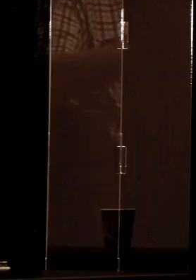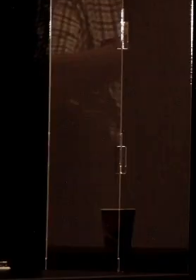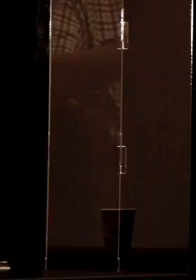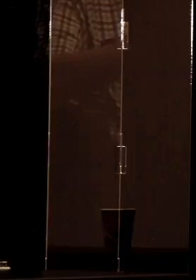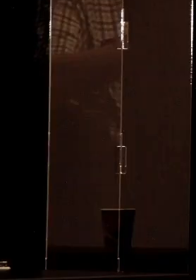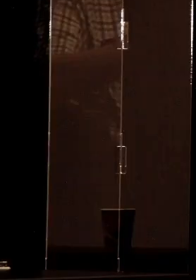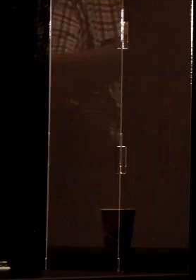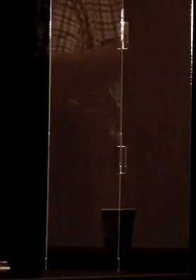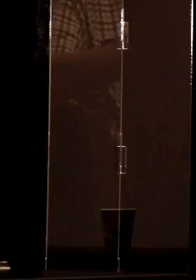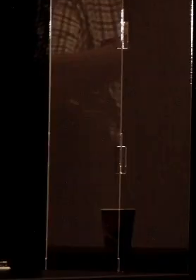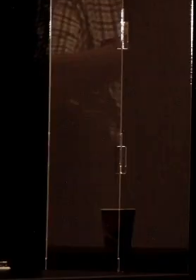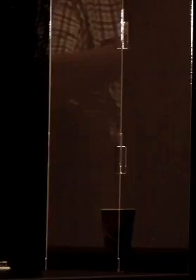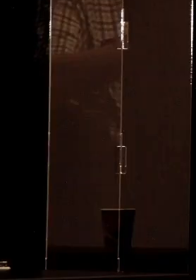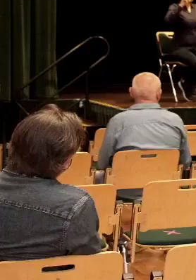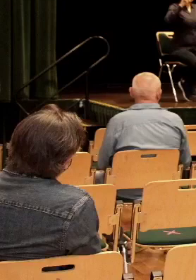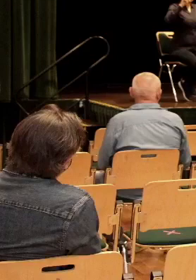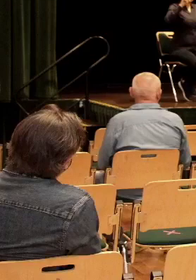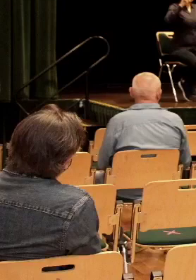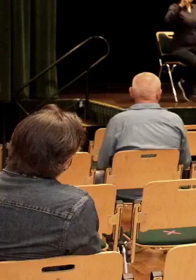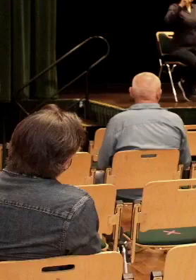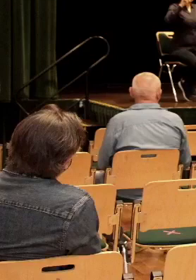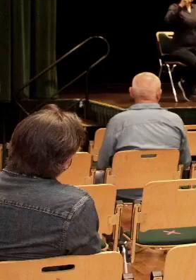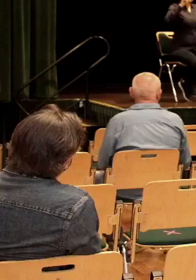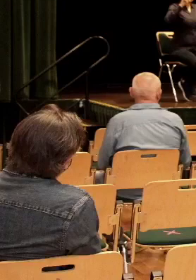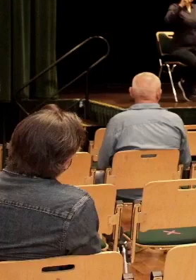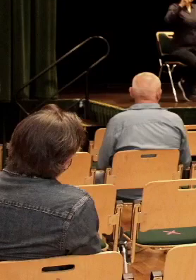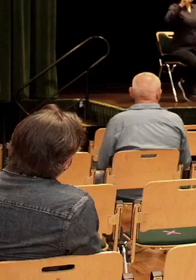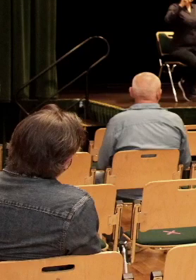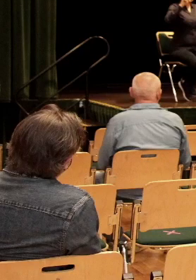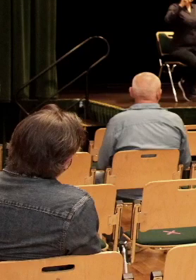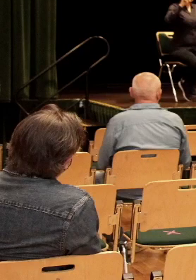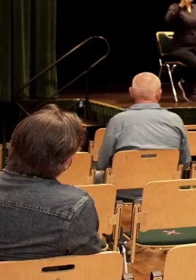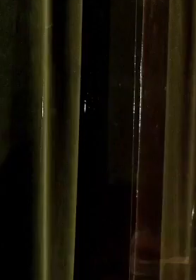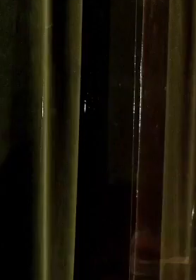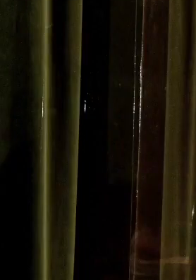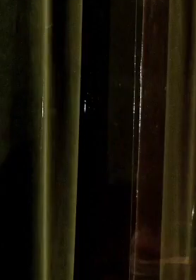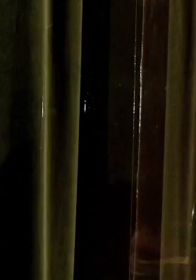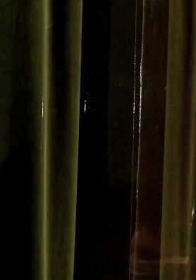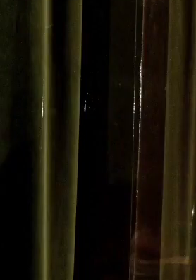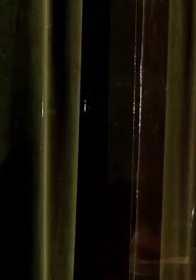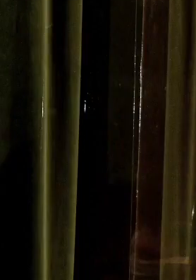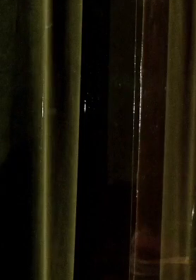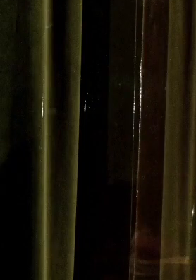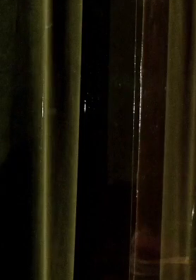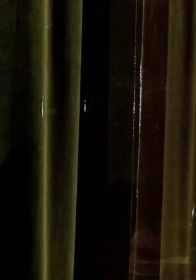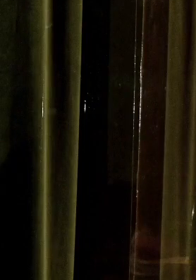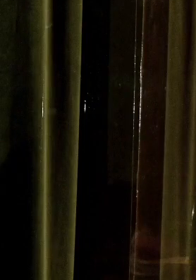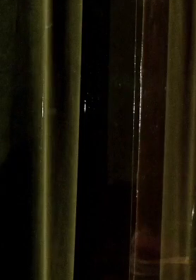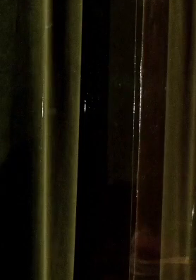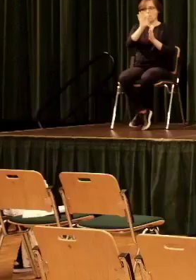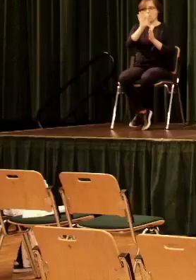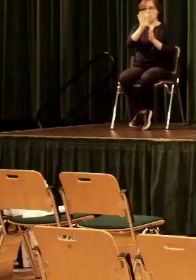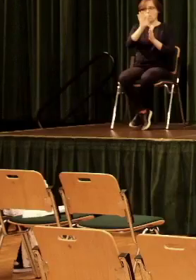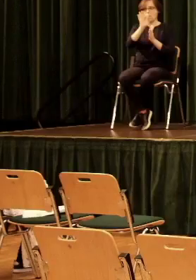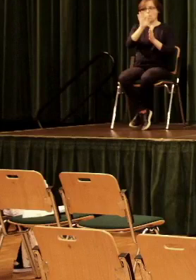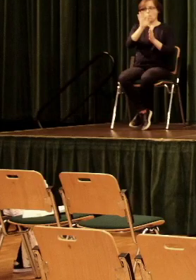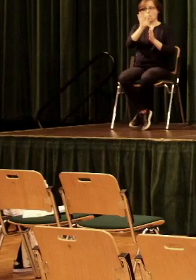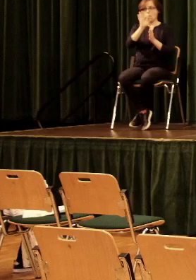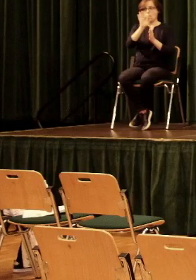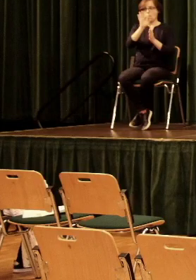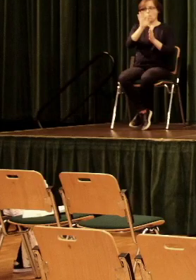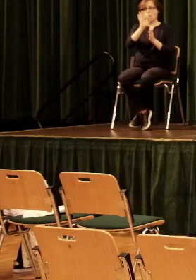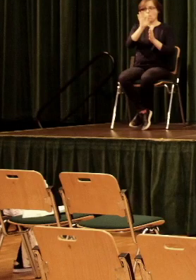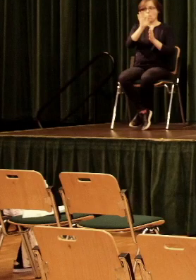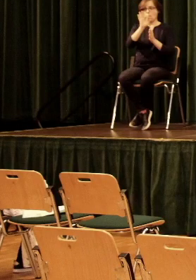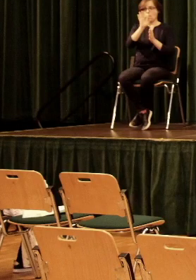kiedy już rzeczywiście bardzo wątpiliśmy w różne rzeczy, mówiła, no zaraz, ale przecież pracujemy dalej. No i pracowaliśmy. No i na